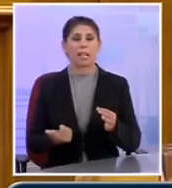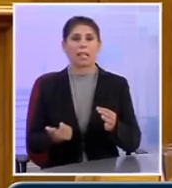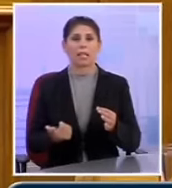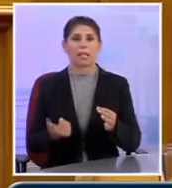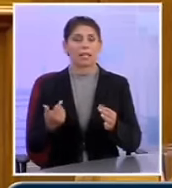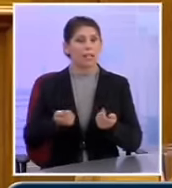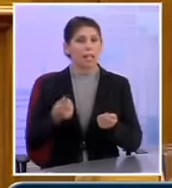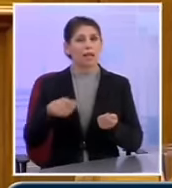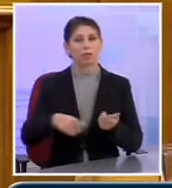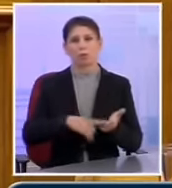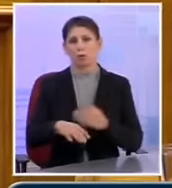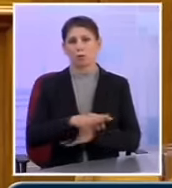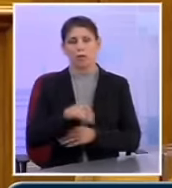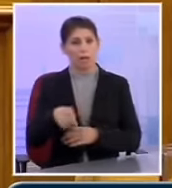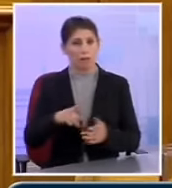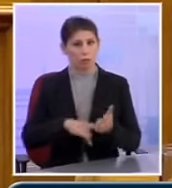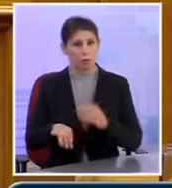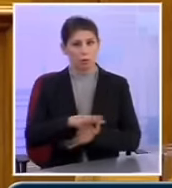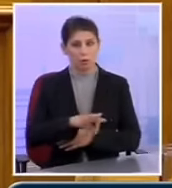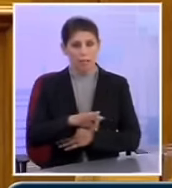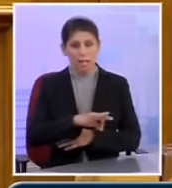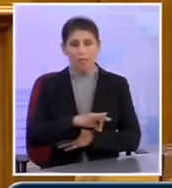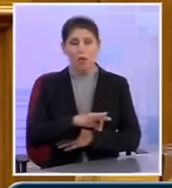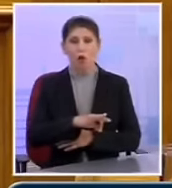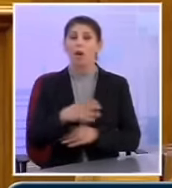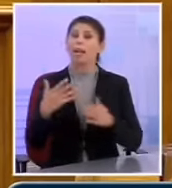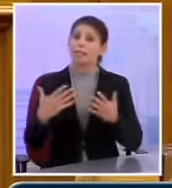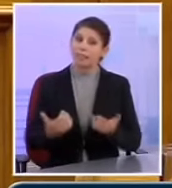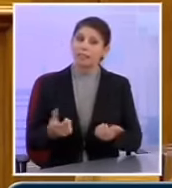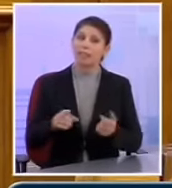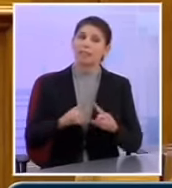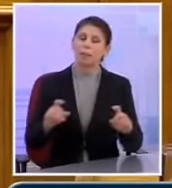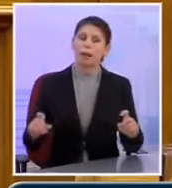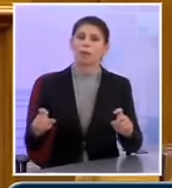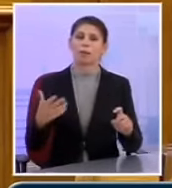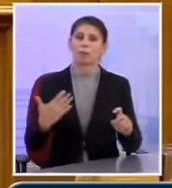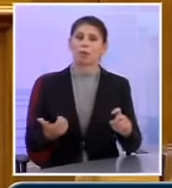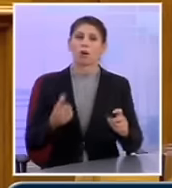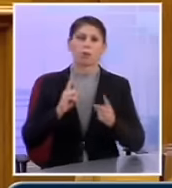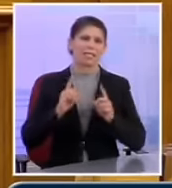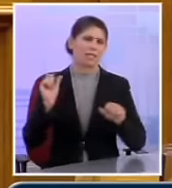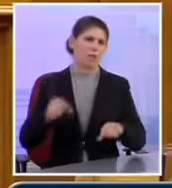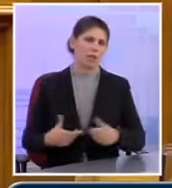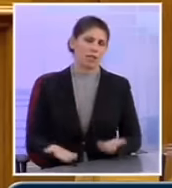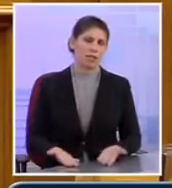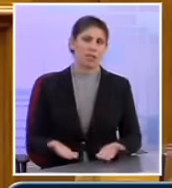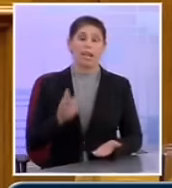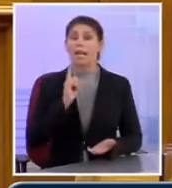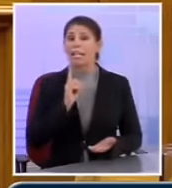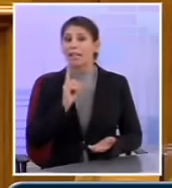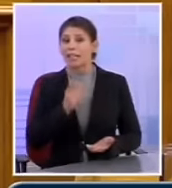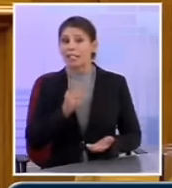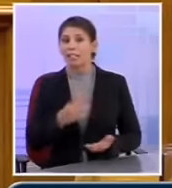κάνει αυτό το νομοσχέδιο. Αυτό το νομοσχέδιο είναι τα πράγματα που έχουμε συμφωνήσει. Η κριτική του